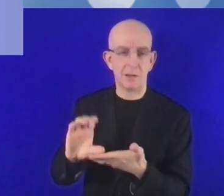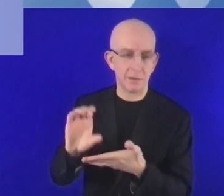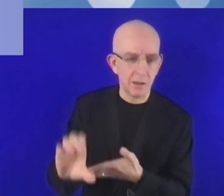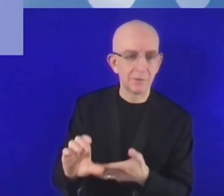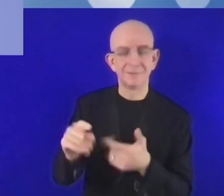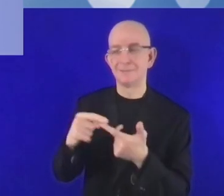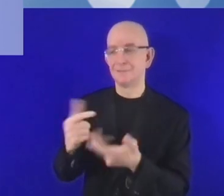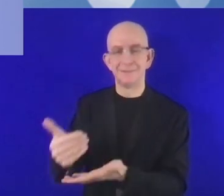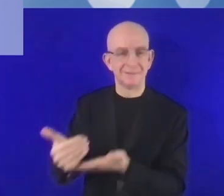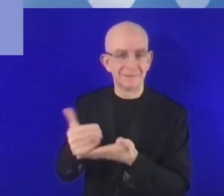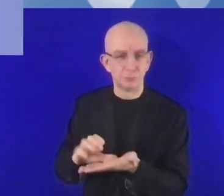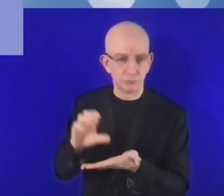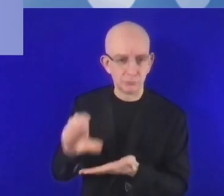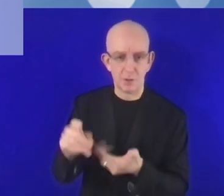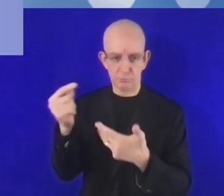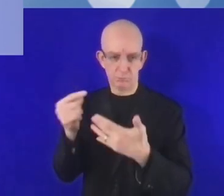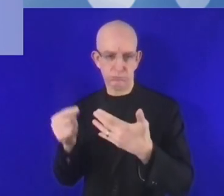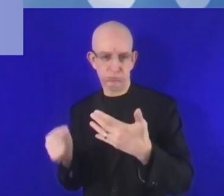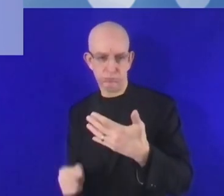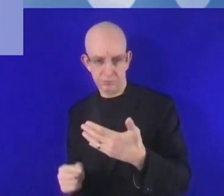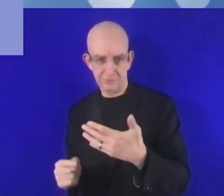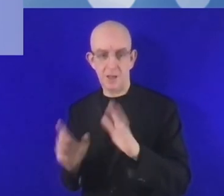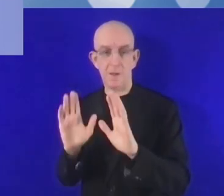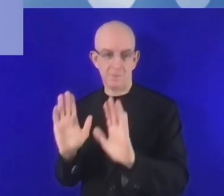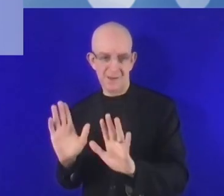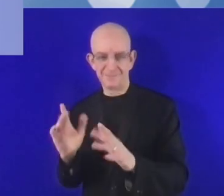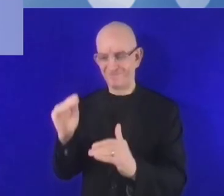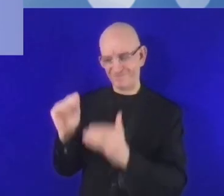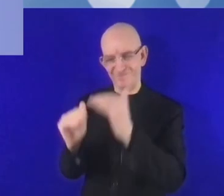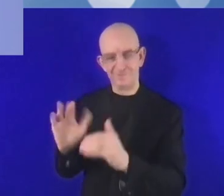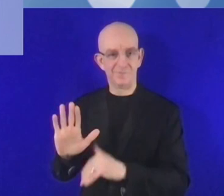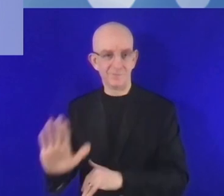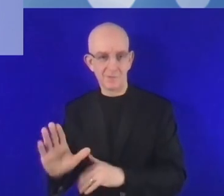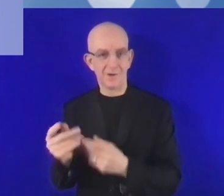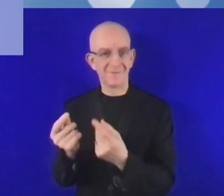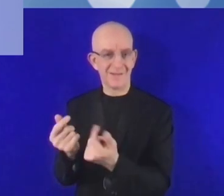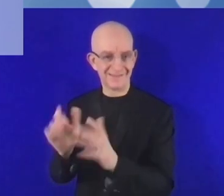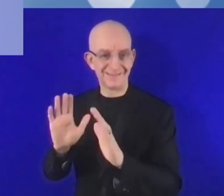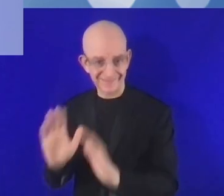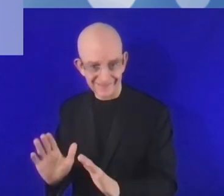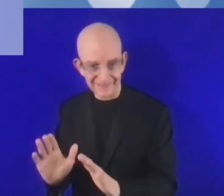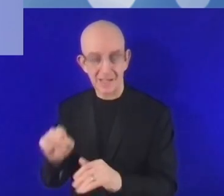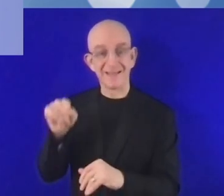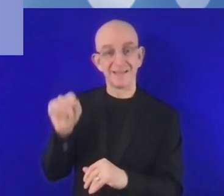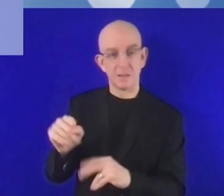من نوع الإكوتي وأيضاً من الأهمية ما كان أننا نجمع مصادرنا التمويلية مع غيرها